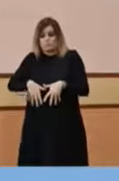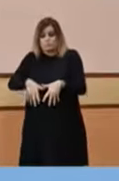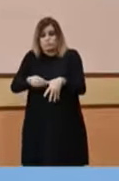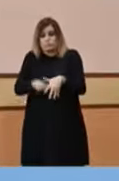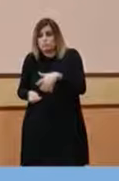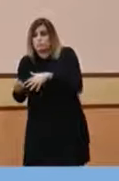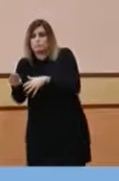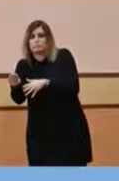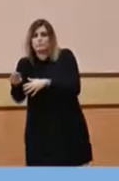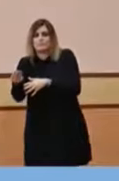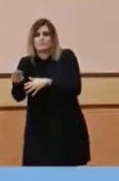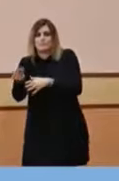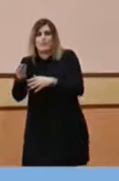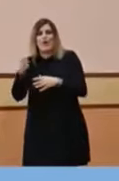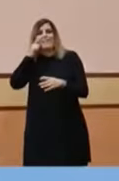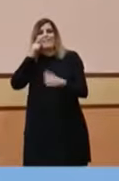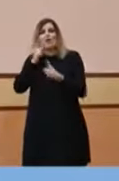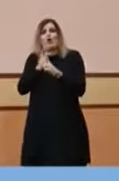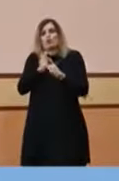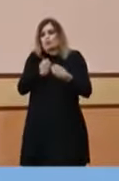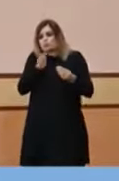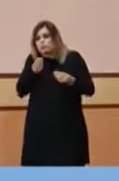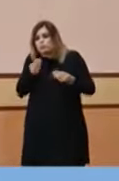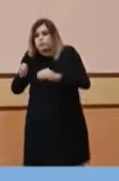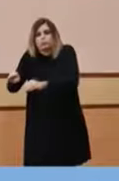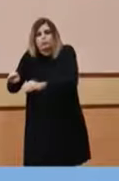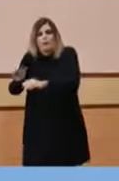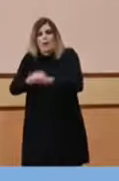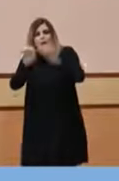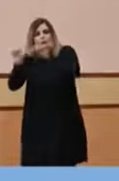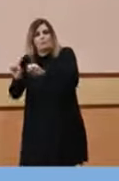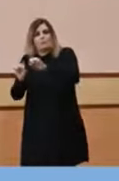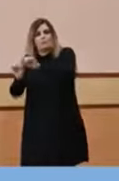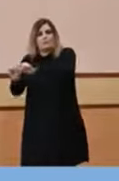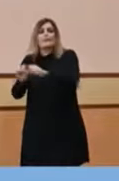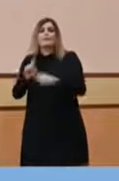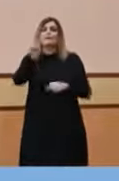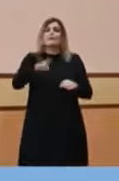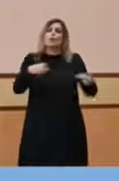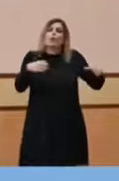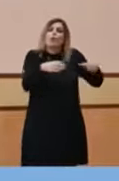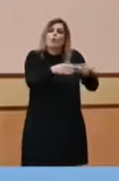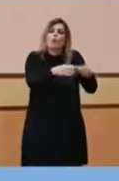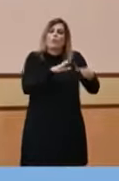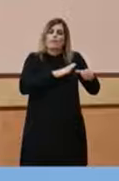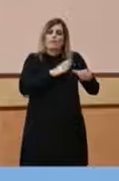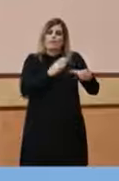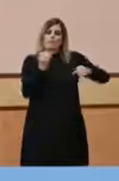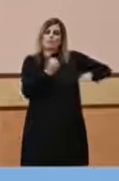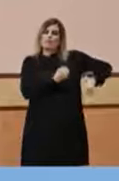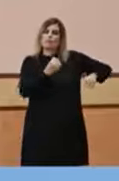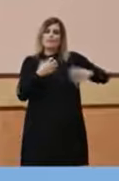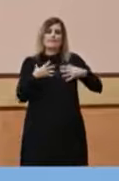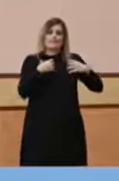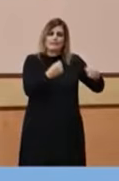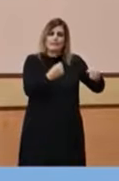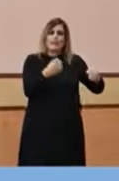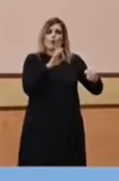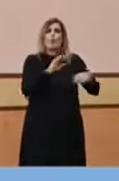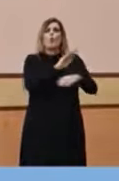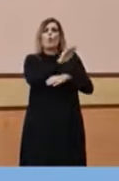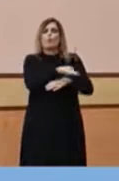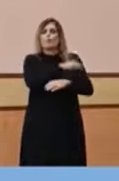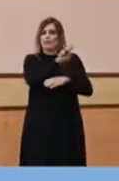mares. I després, simplement ressaltar tot el que són treballadors sanitaris i sociosanitaris, els cuidadors